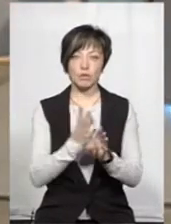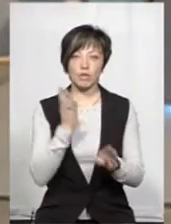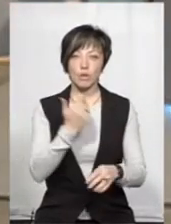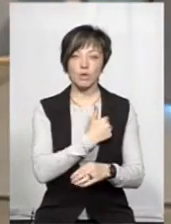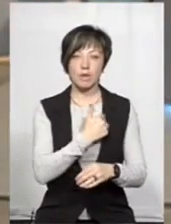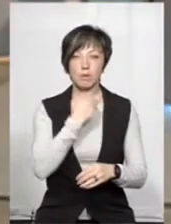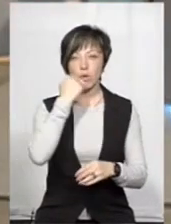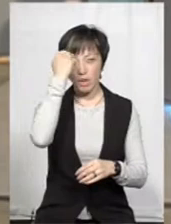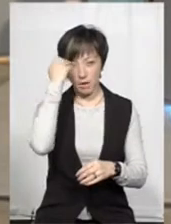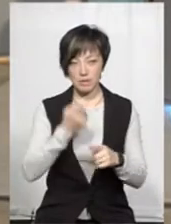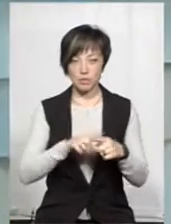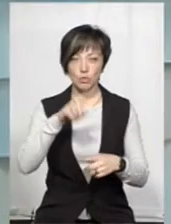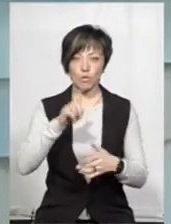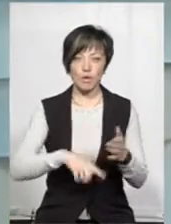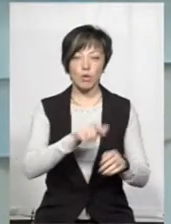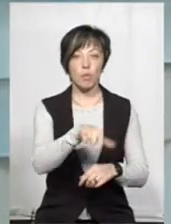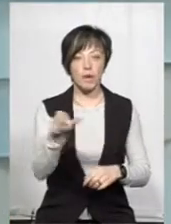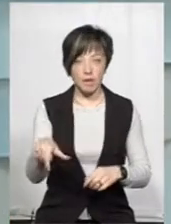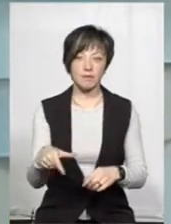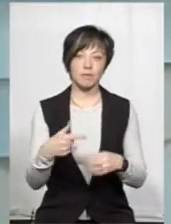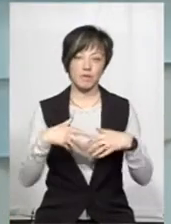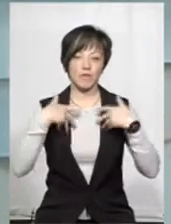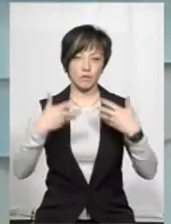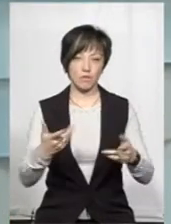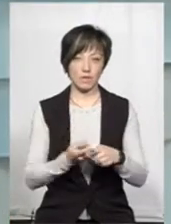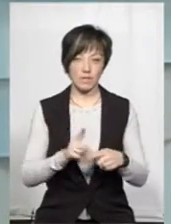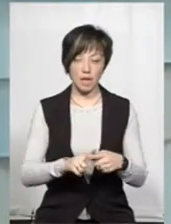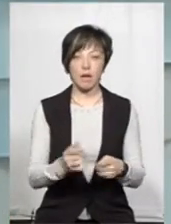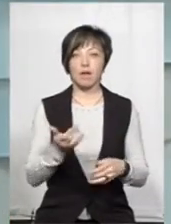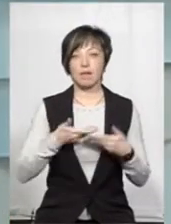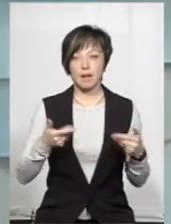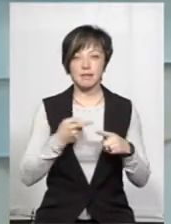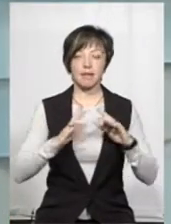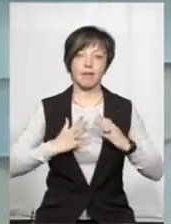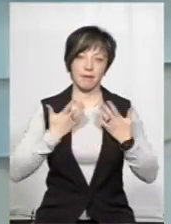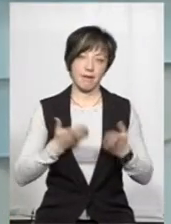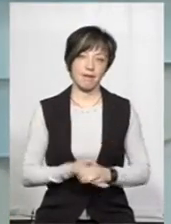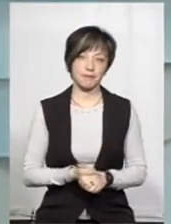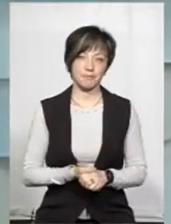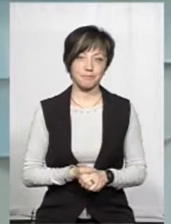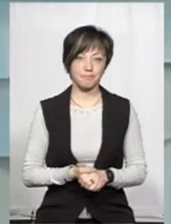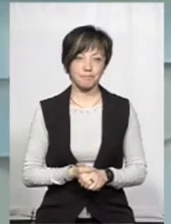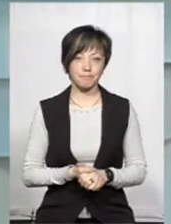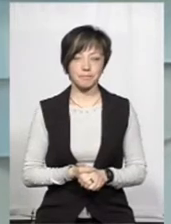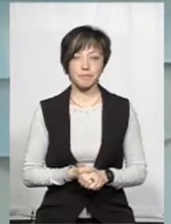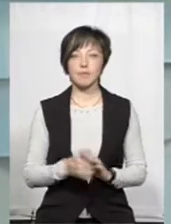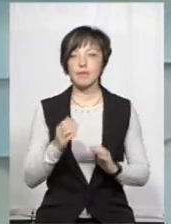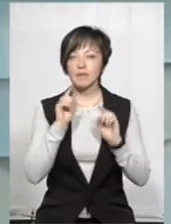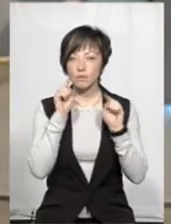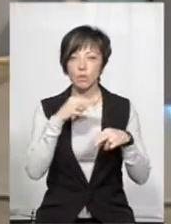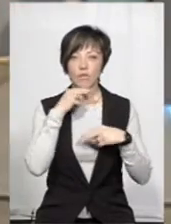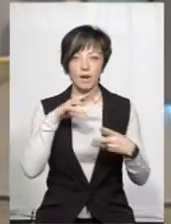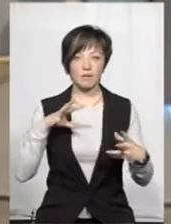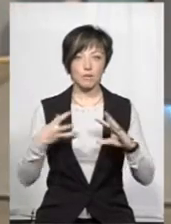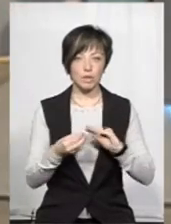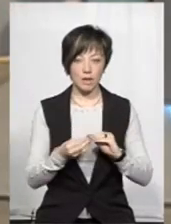чергу я б ще хотіла подякувати за цю довіру тим громадянам, які нам її висловили. Тому що нас це надихає. Звернула увагу, що